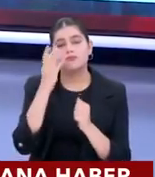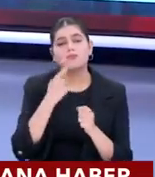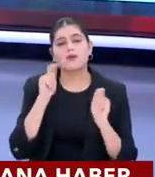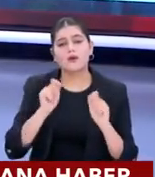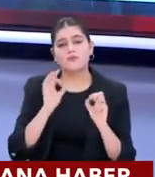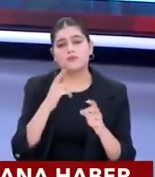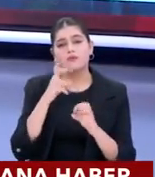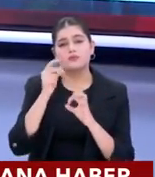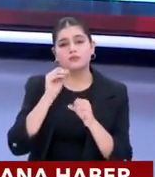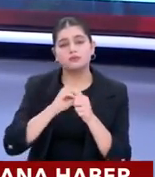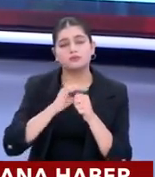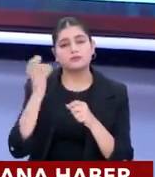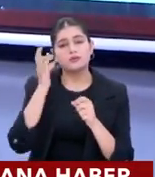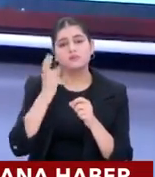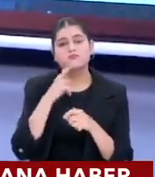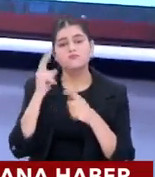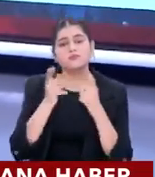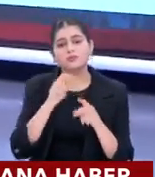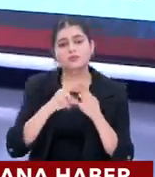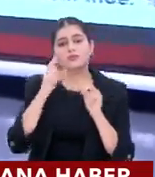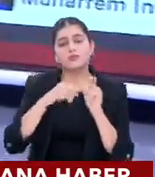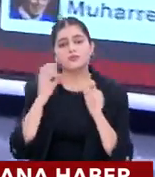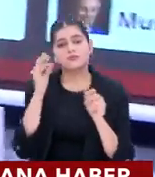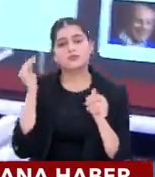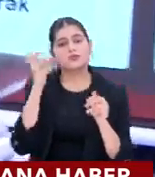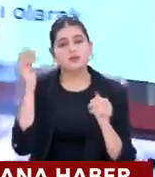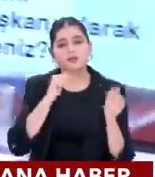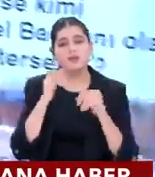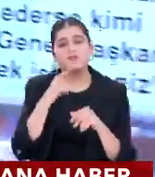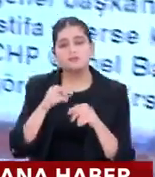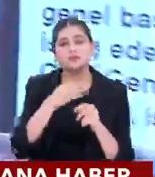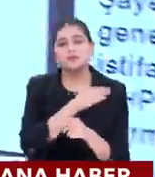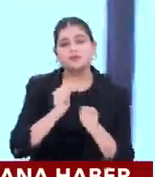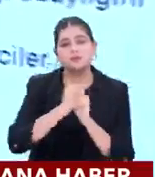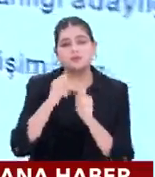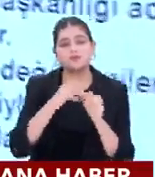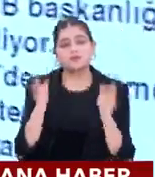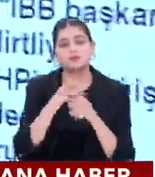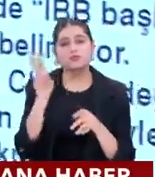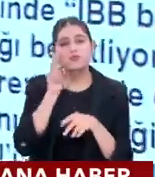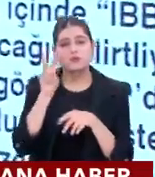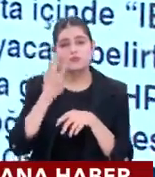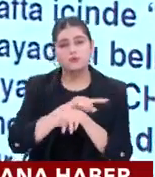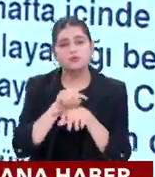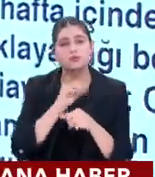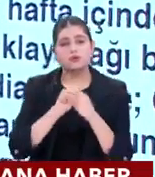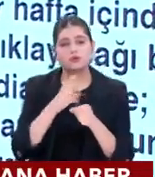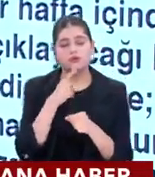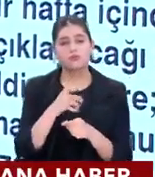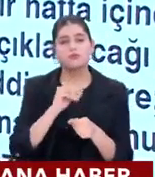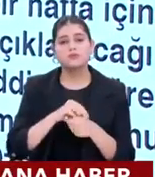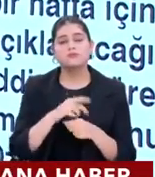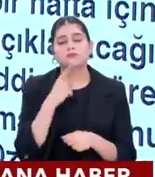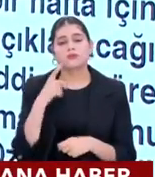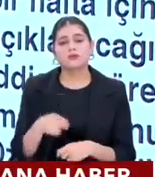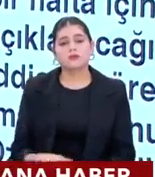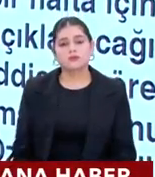Özgür Özel ile ilgili kulis bilgisi neler söylüyor? Bir bakalım Cumhuriyet Halk Partisi'deki şu değişim meselesinin son 24 saatini irdeleyelim. Kulis bilgisi şu.